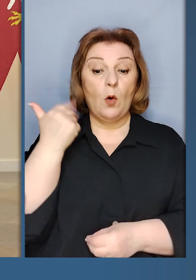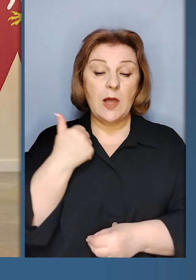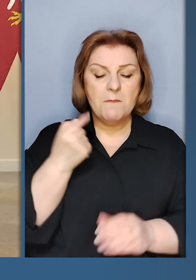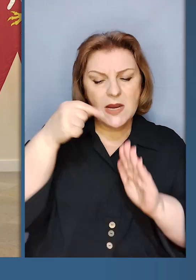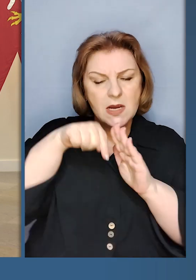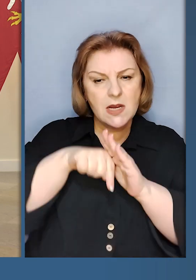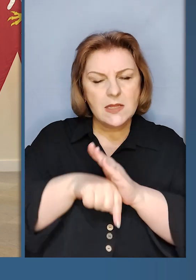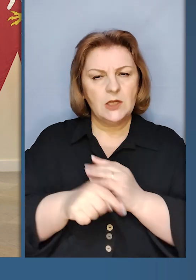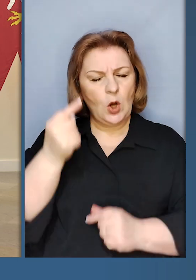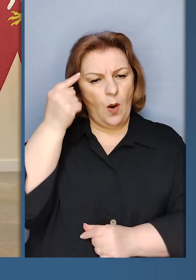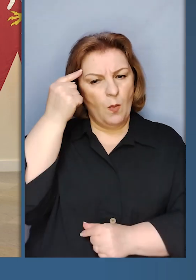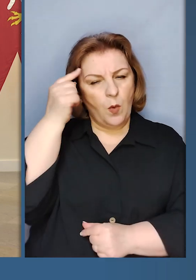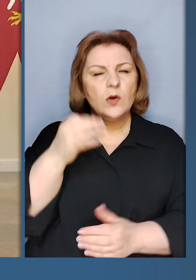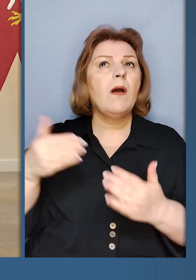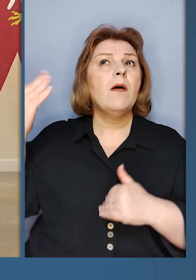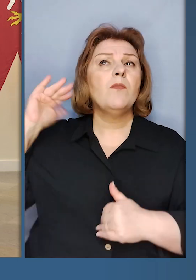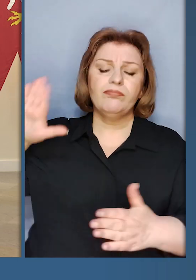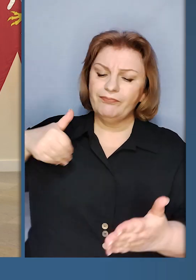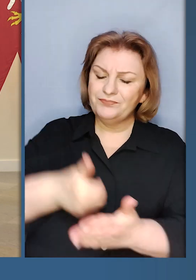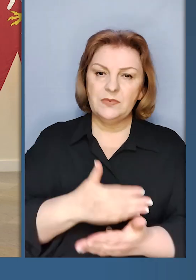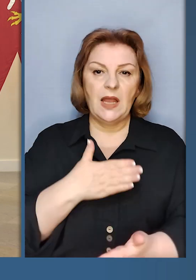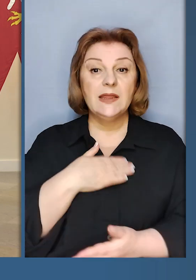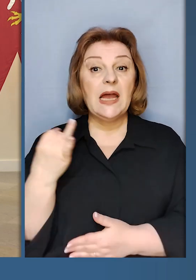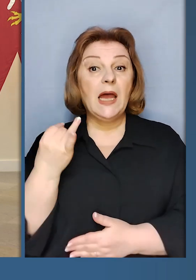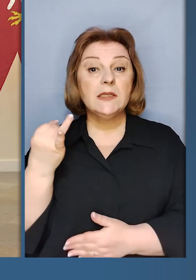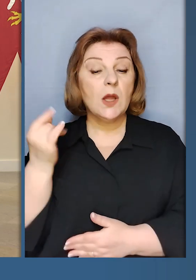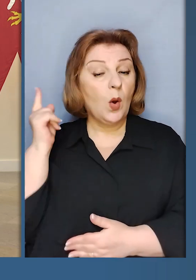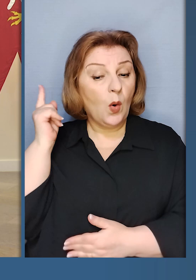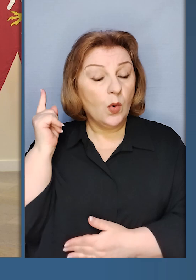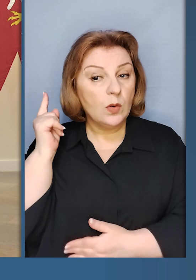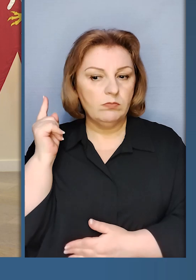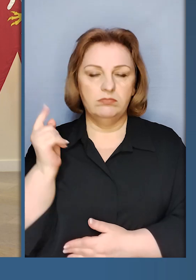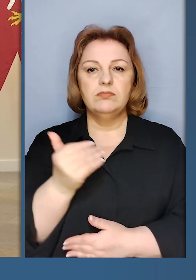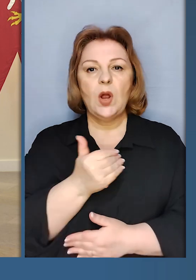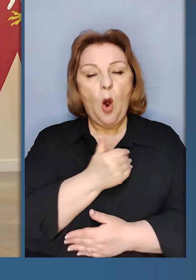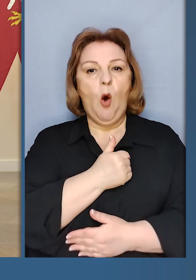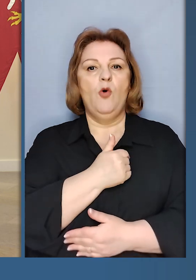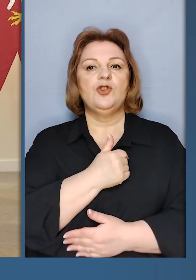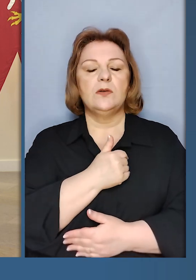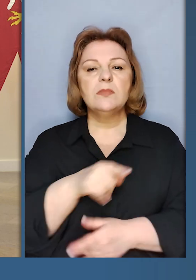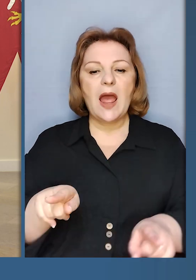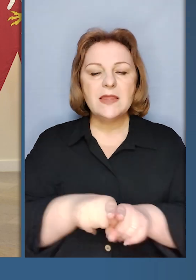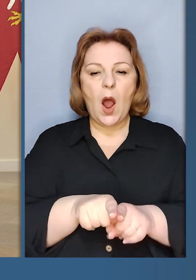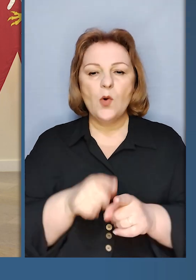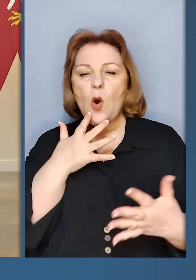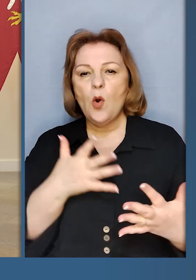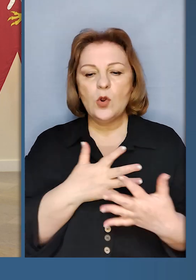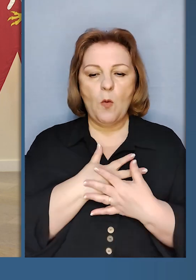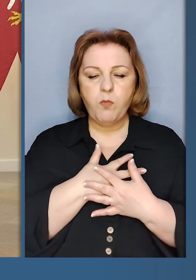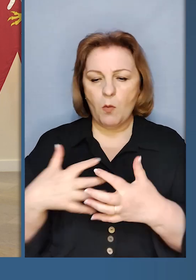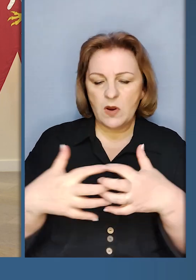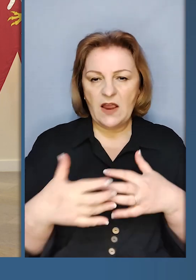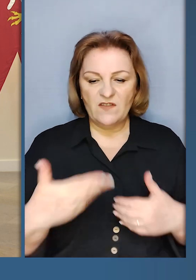Коли ми глибше подумаємо про нашу історію, то вона хоче такої любові